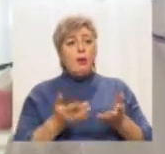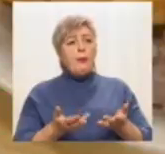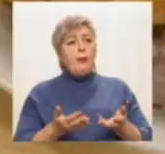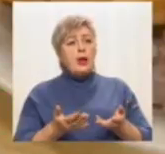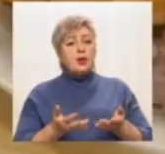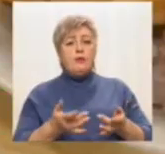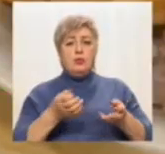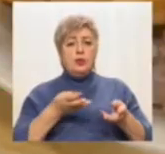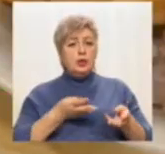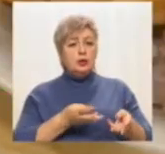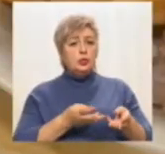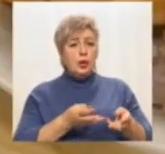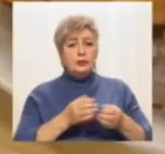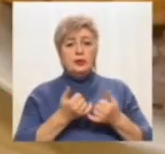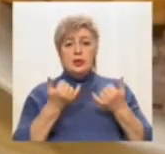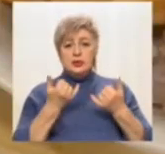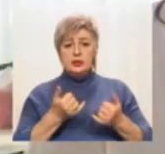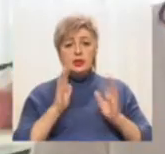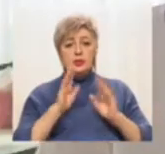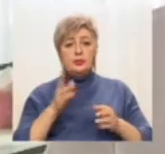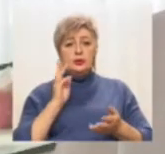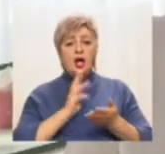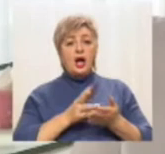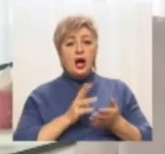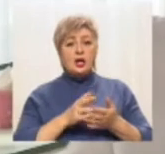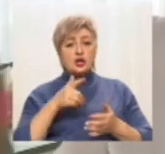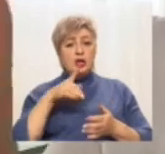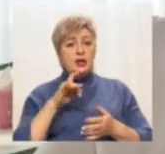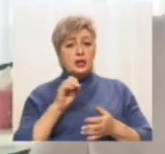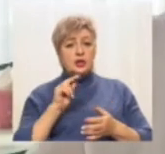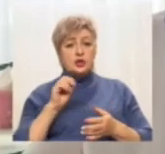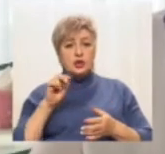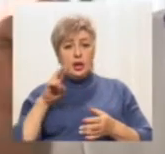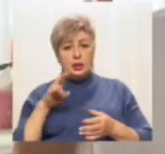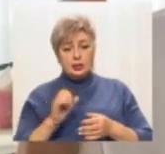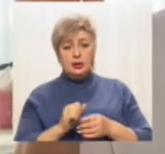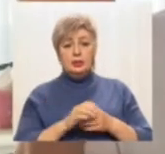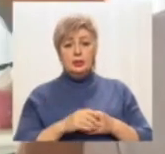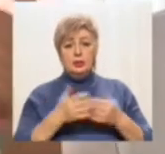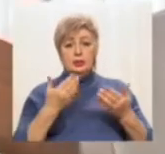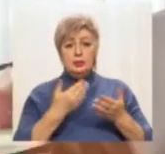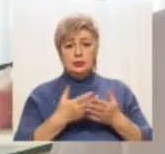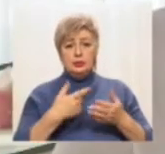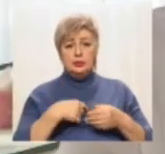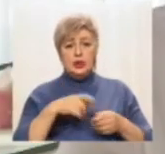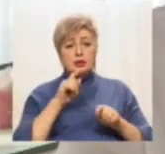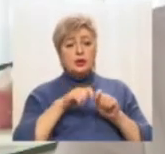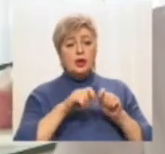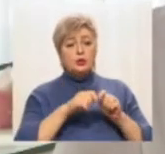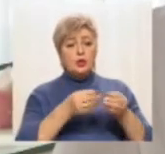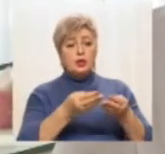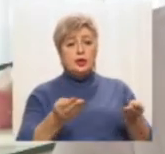Зараз у нас буде каша гречана розсипчата, контрольне блюдо, салат з